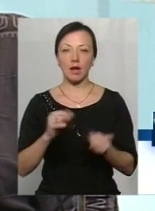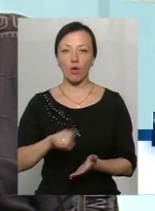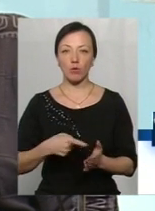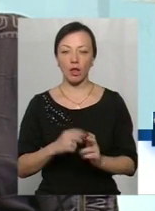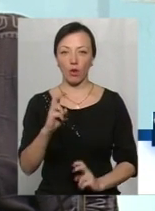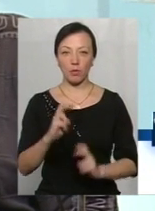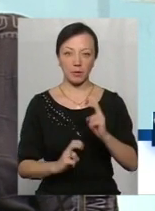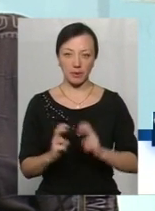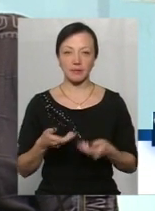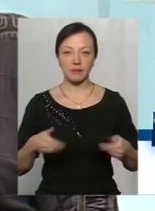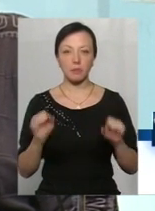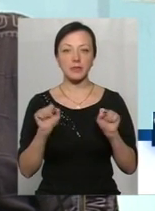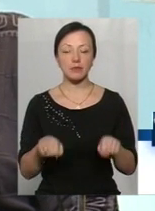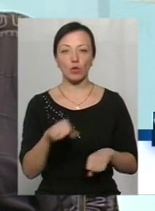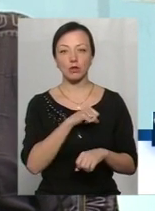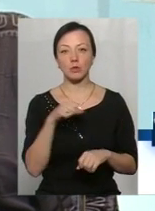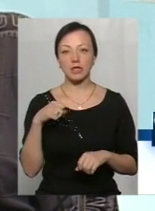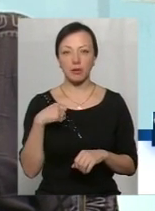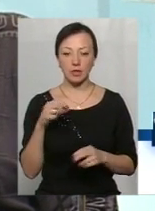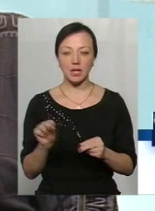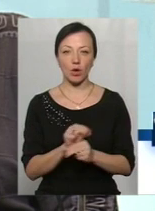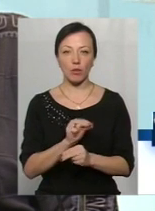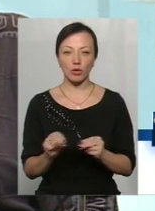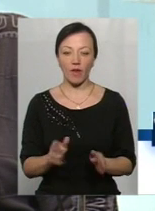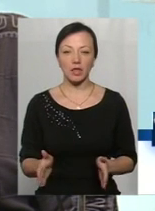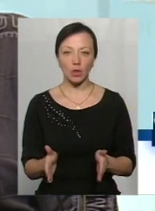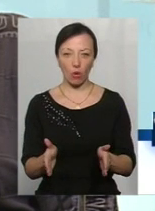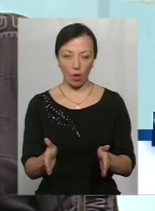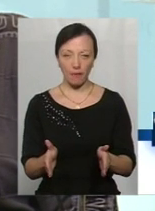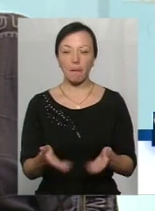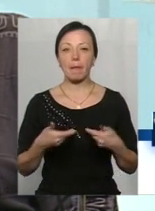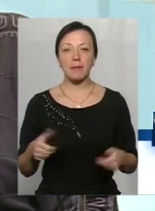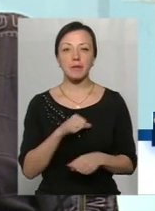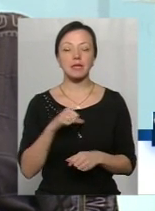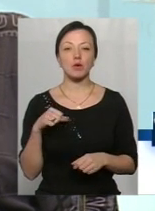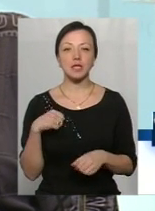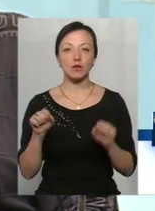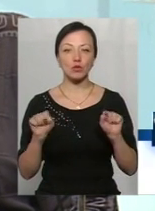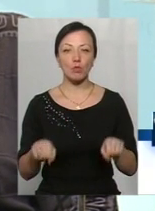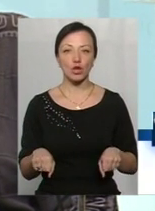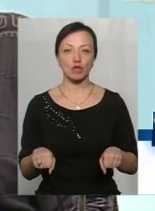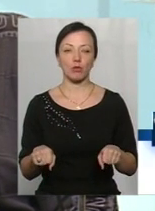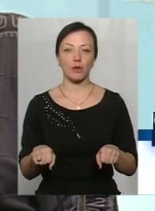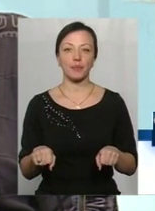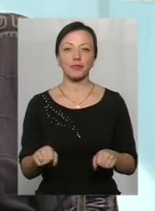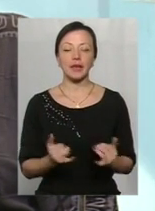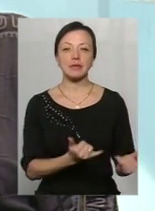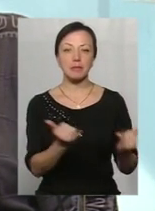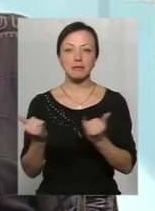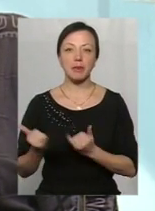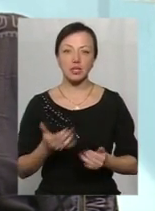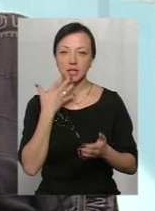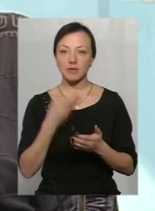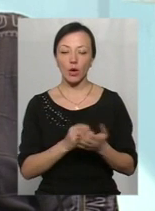зможемо самостійно ремонтувати дороги. Ми самостійно зможемо забезпечити